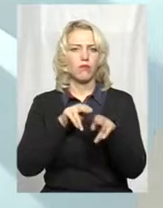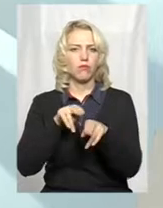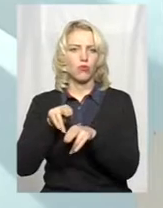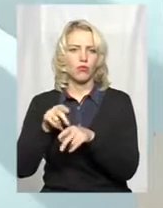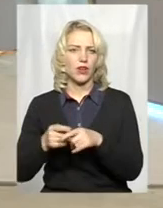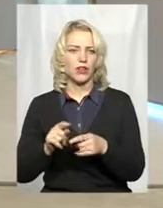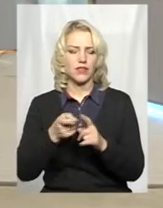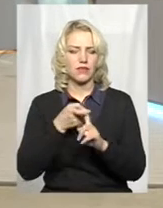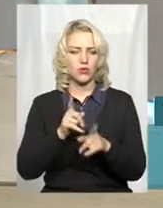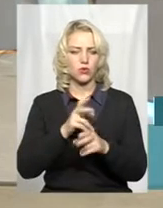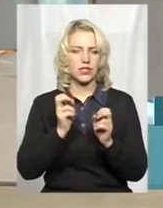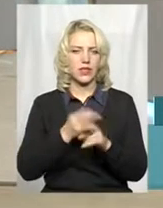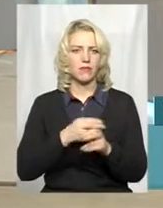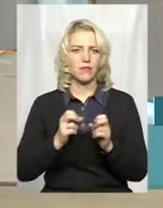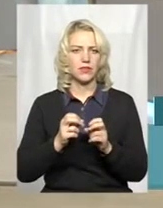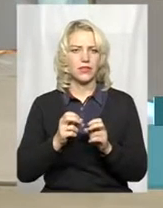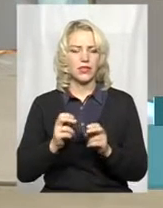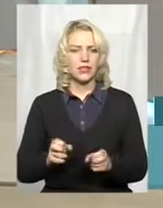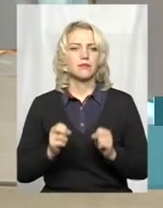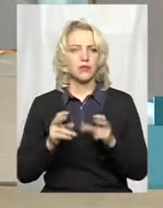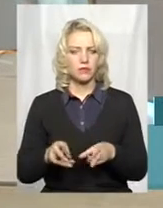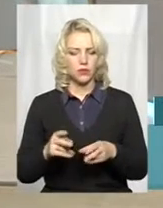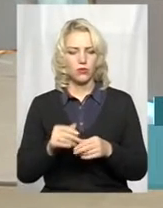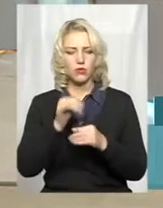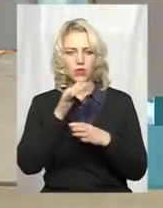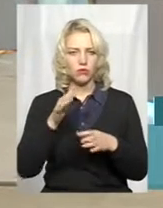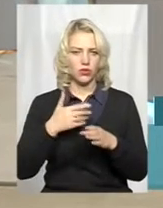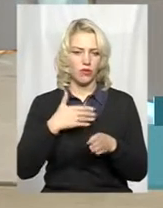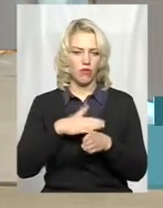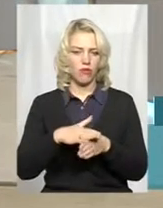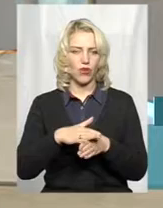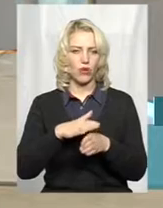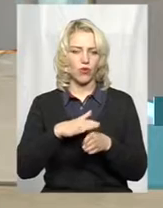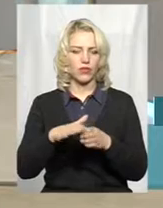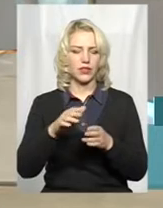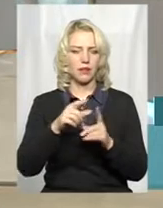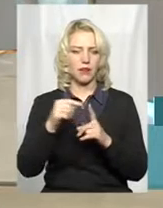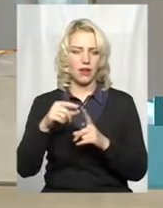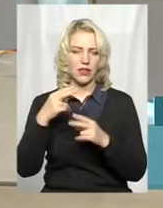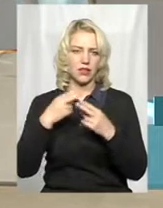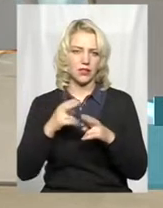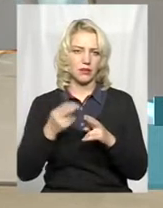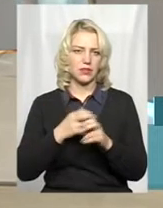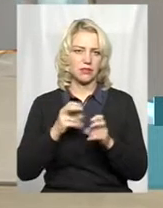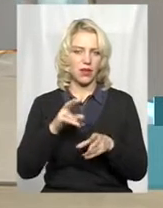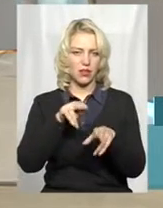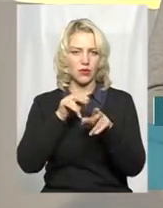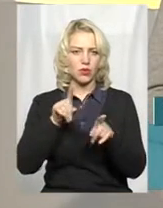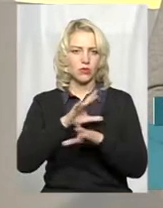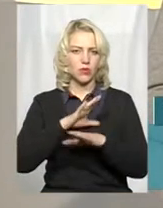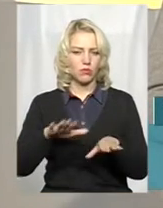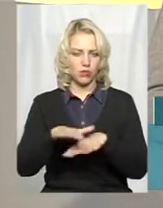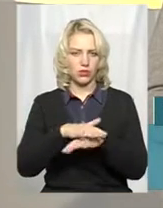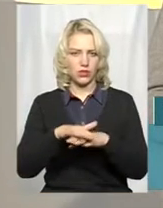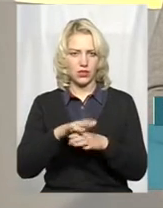небезпекою, неможливості в повної мірі виконати правила техніки безпеки при поведенні полювання. Аби не наражати населення